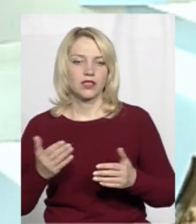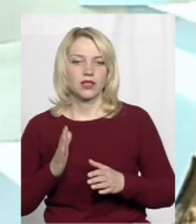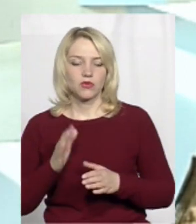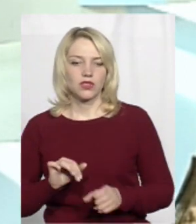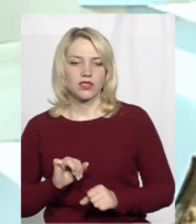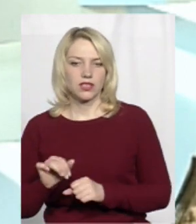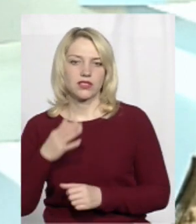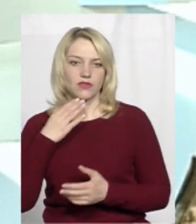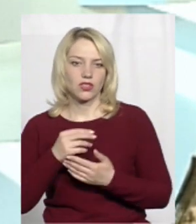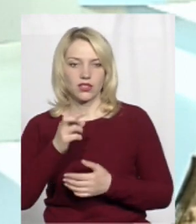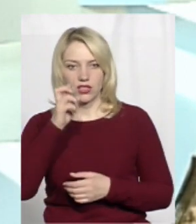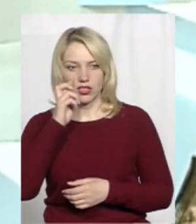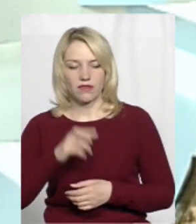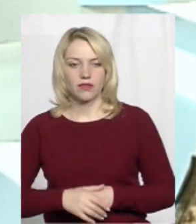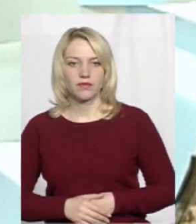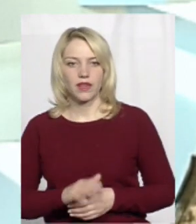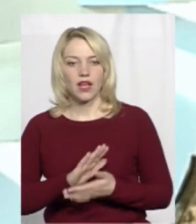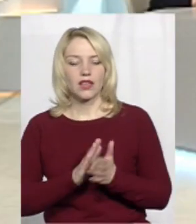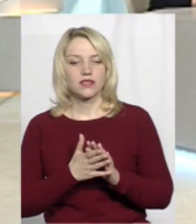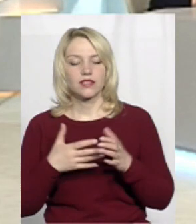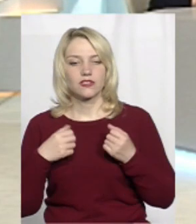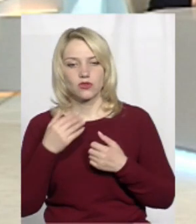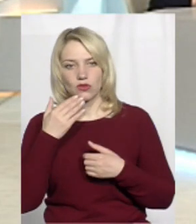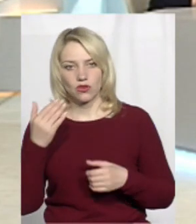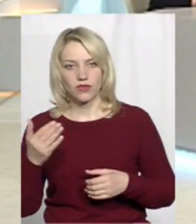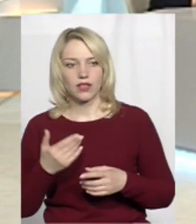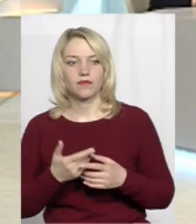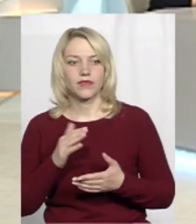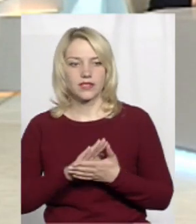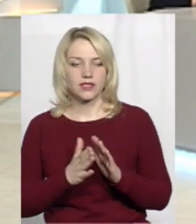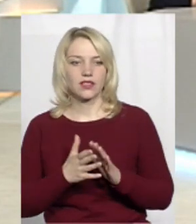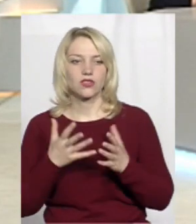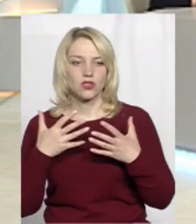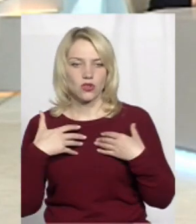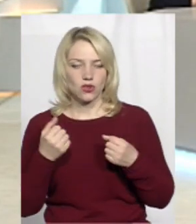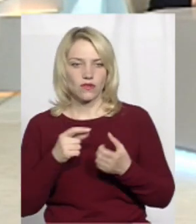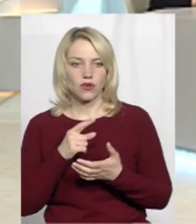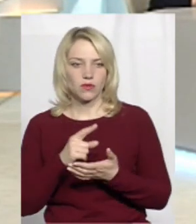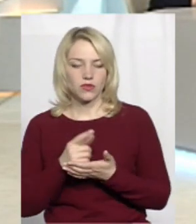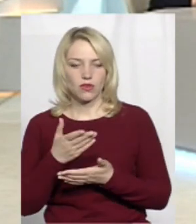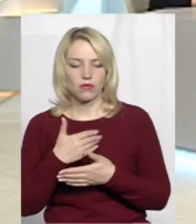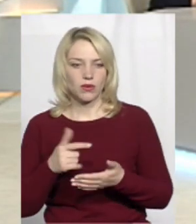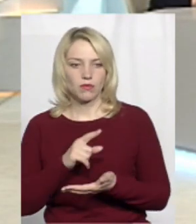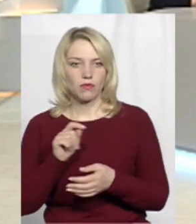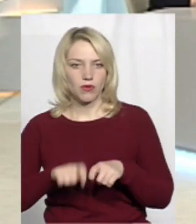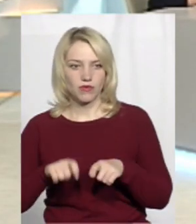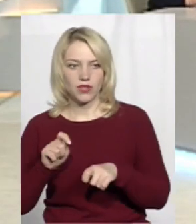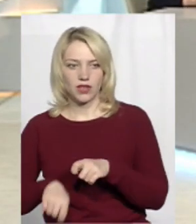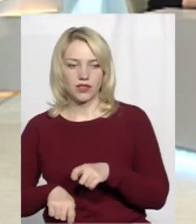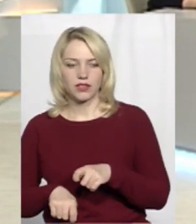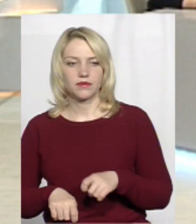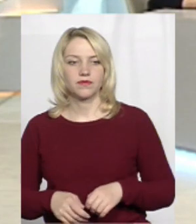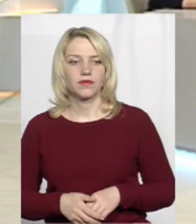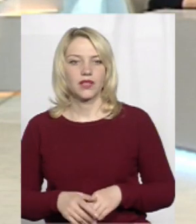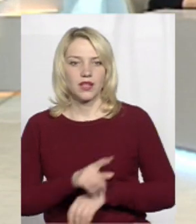на захист своєї держави. Стан здоров'я? Стан здоров'я дозволяє, обов'язково, стан здоров'я ми перевіряємо. Перевіряється,